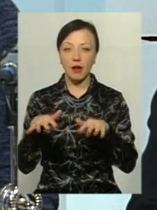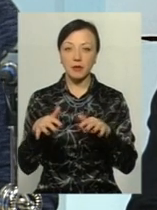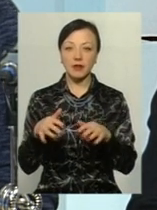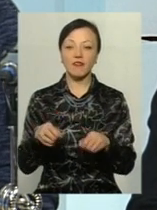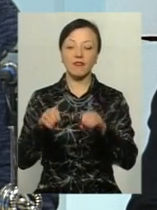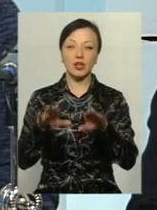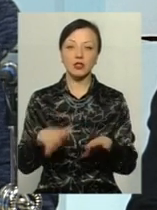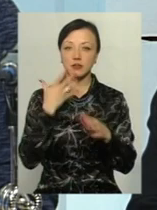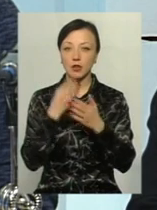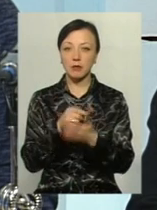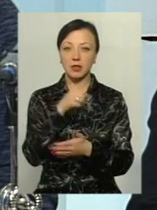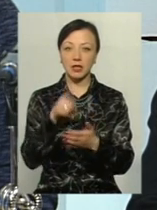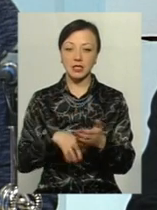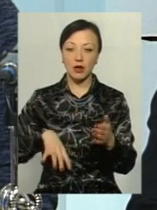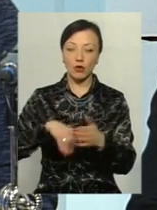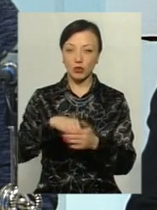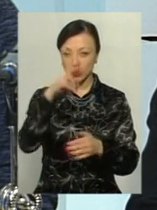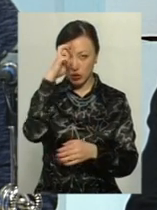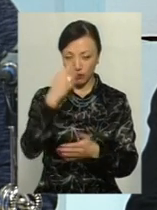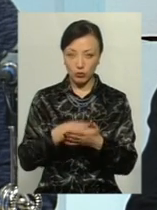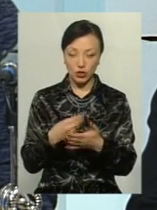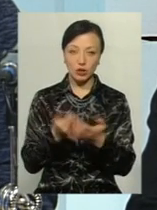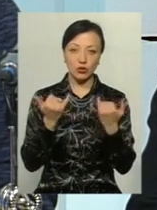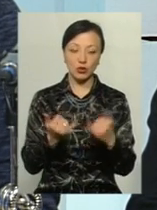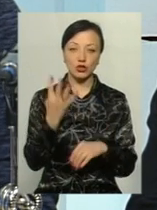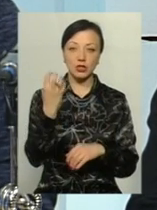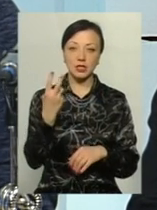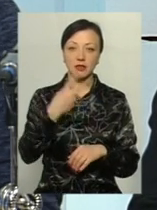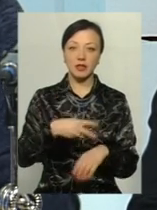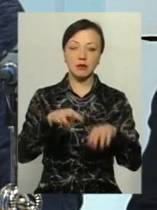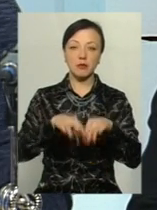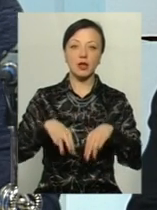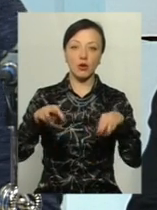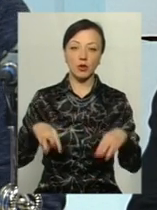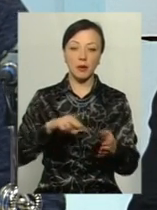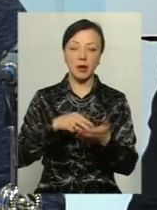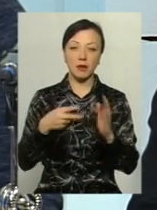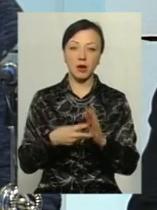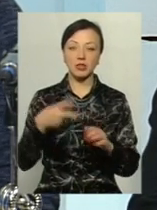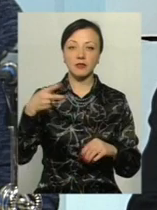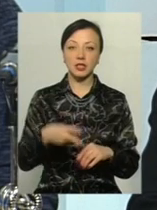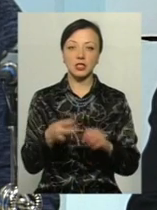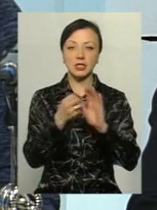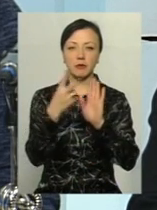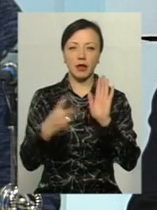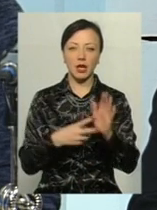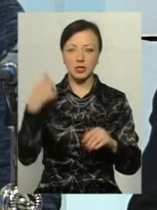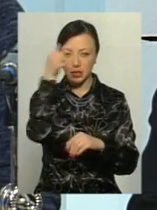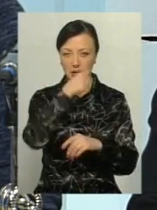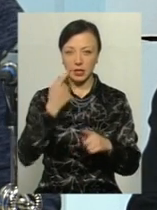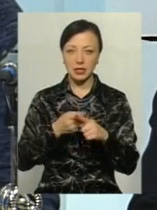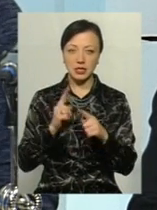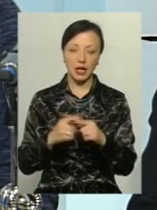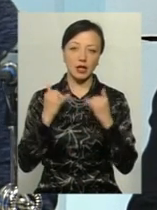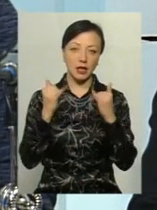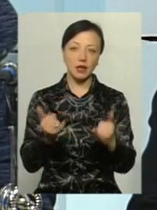вирішили свої питання за рахунок державного фінансування. І сьогодні 420 мільйонів, які передбачені на 2017 рік, це для